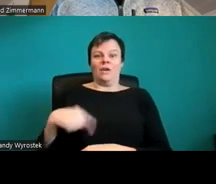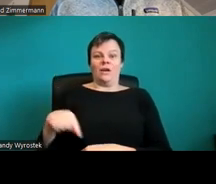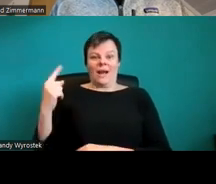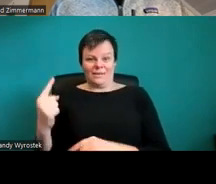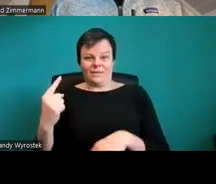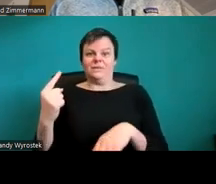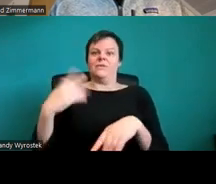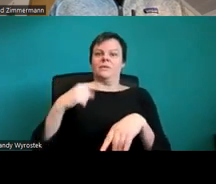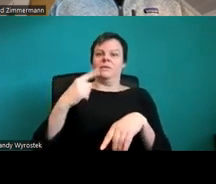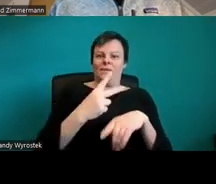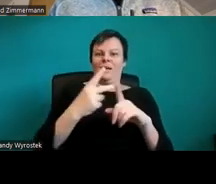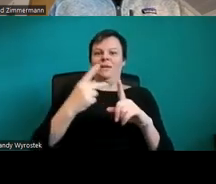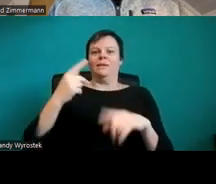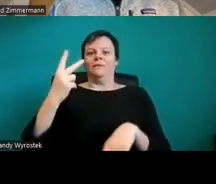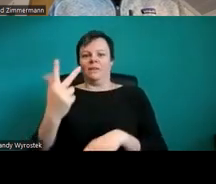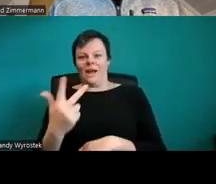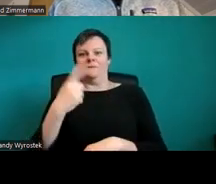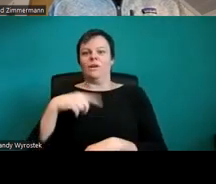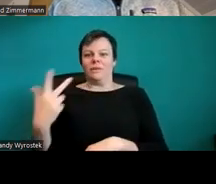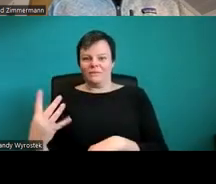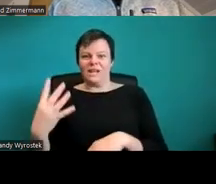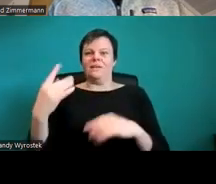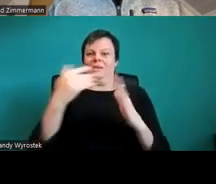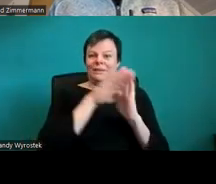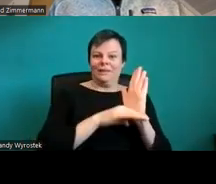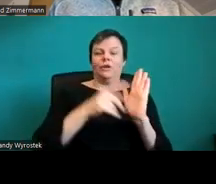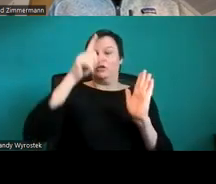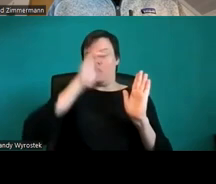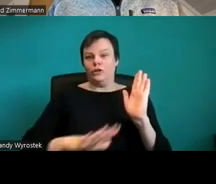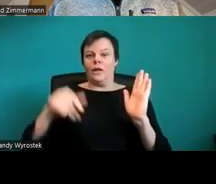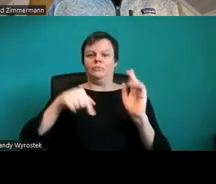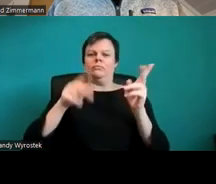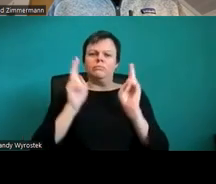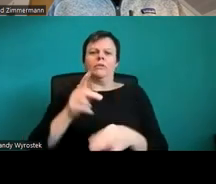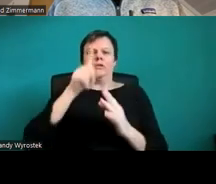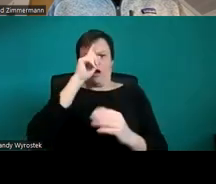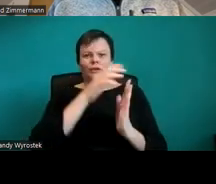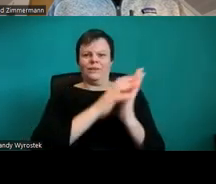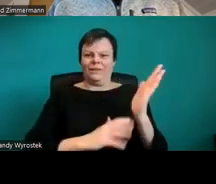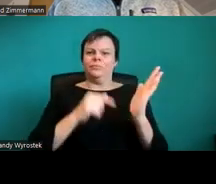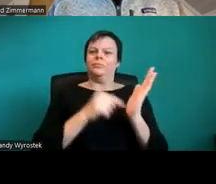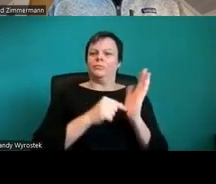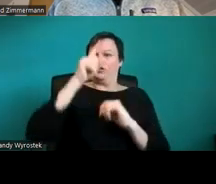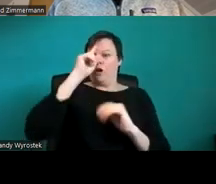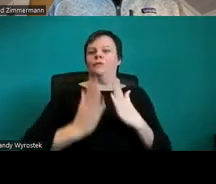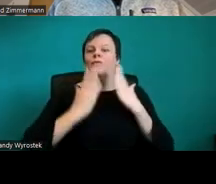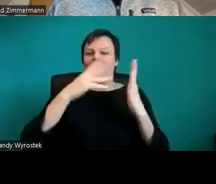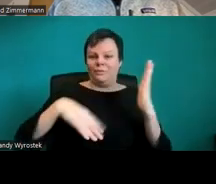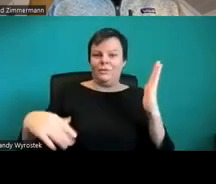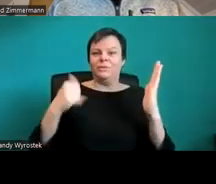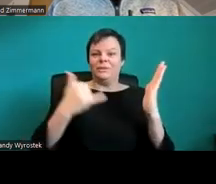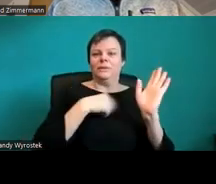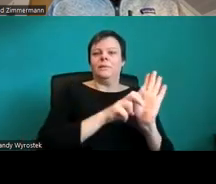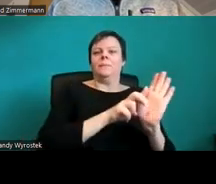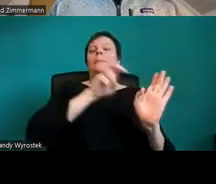bis zu diesem Text. von 4, Aufzählungszeichen, Americans with Rechtschreibfehlern Disabilities Act. Also